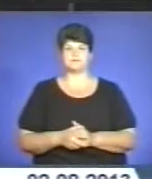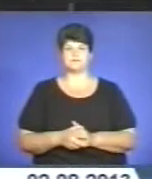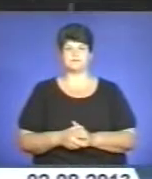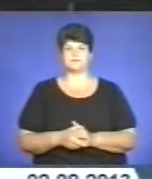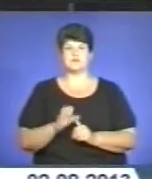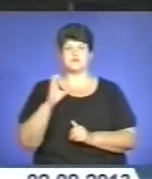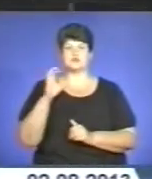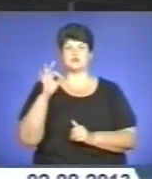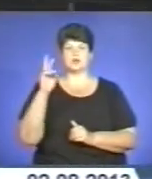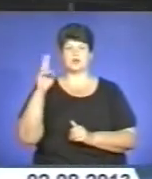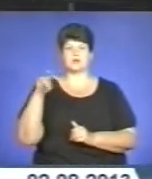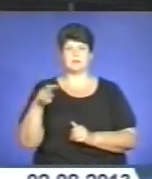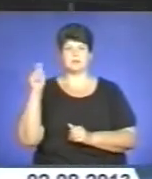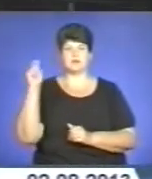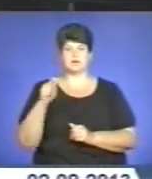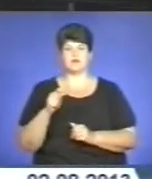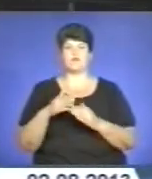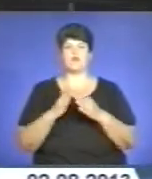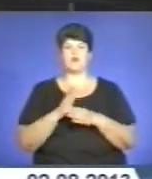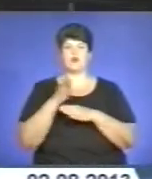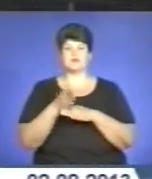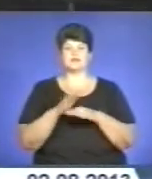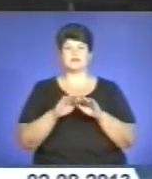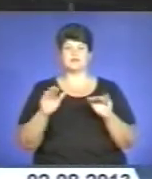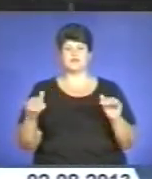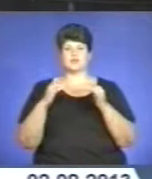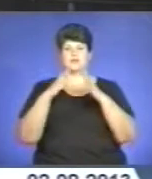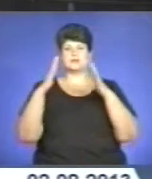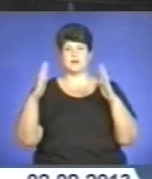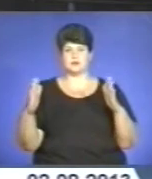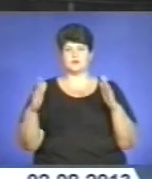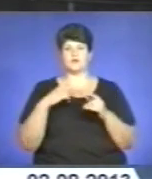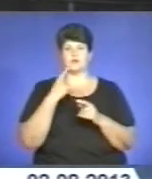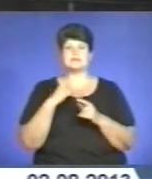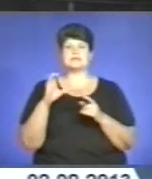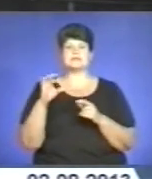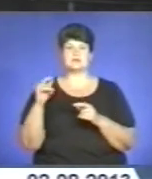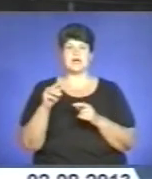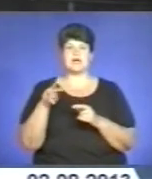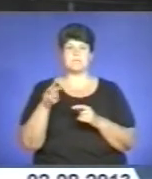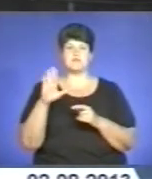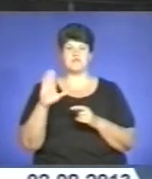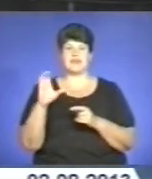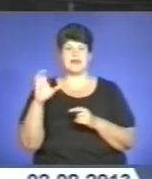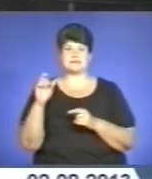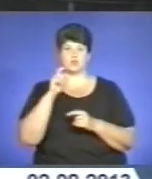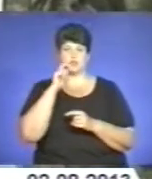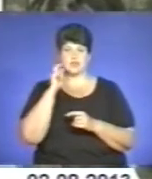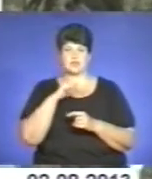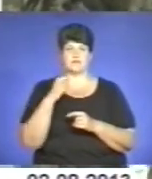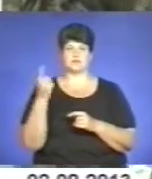Сокіл приїхав у гості до дитячого табору. Подробиці у сюжеті з сектора зв'язків з громадськістю УМВС України в області.